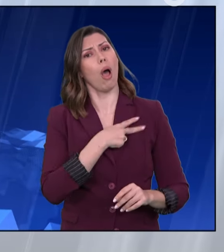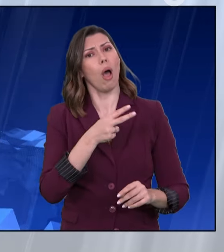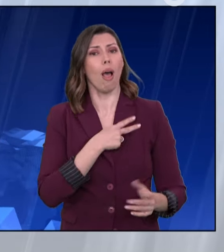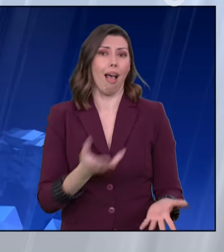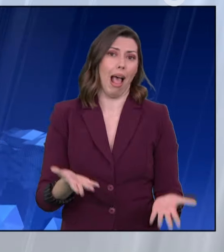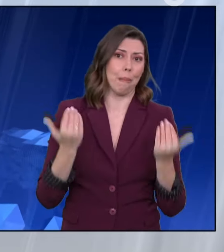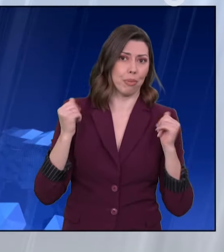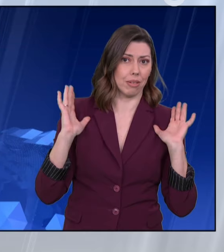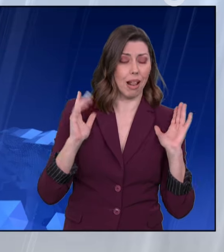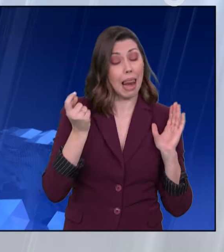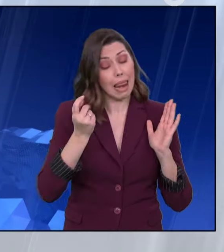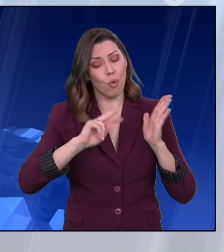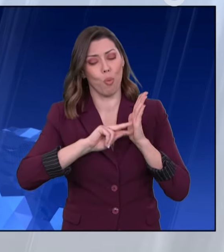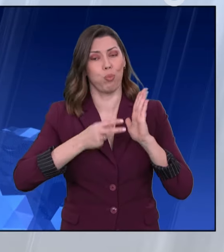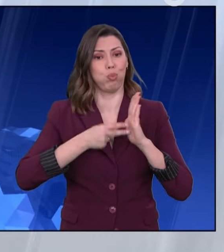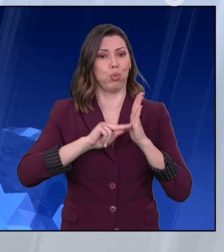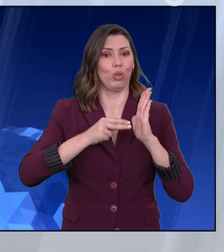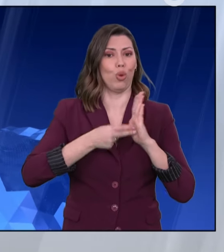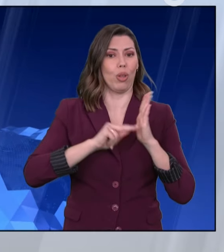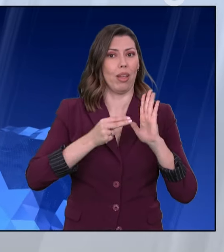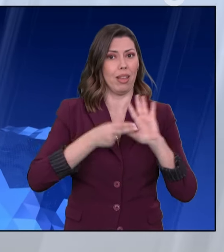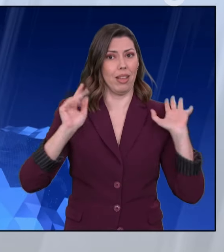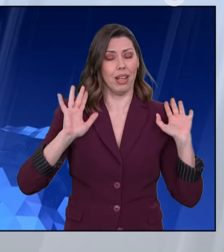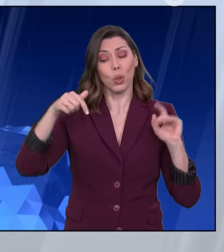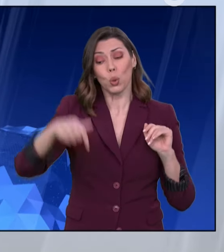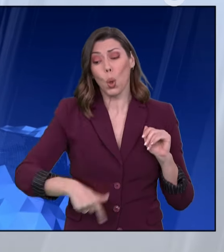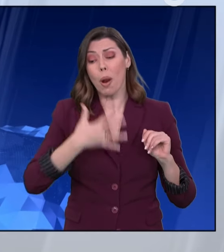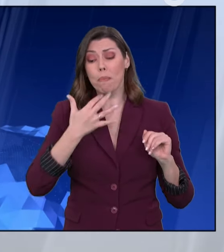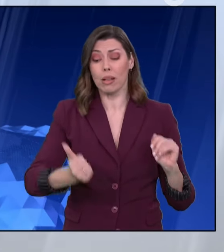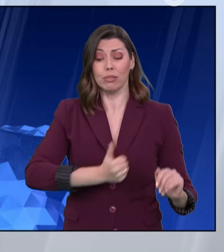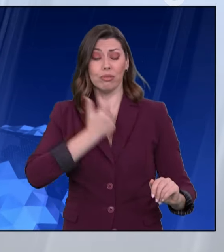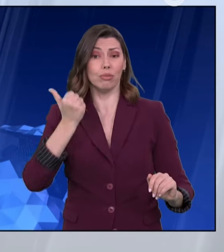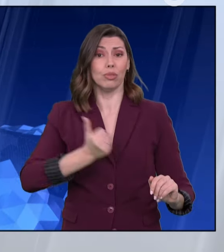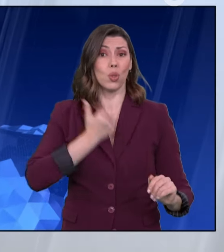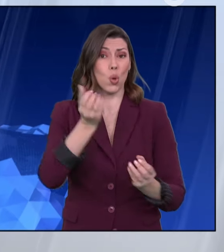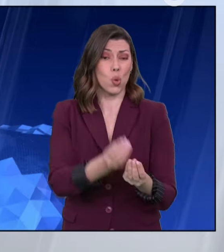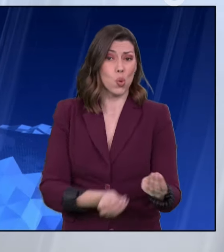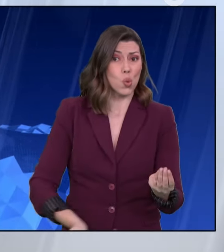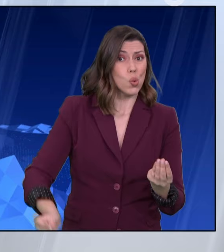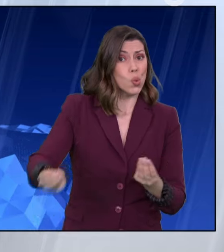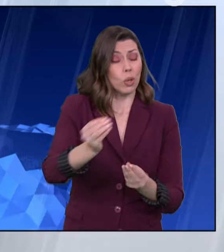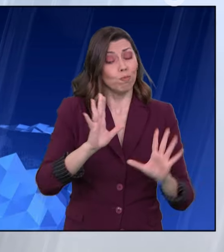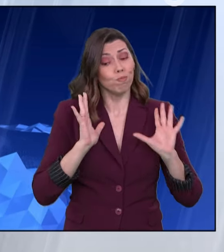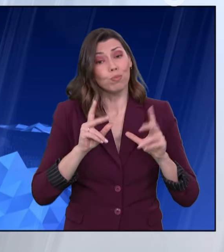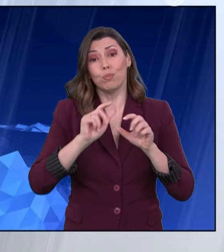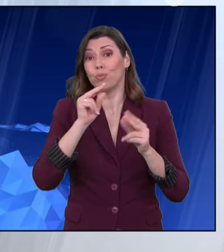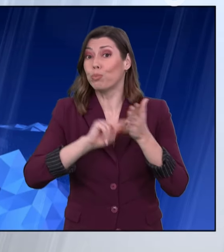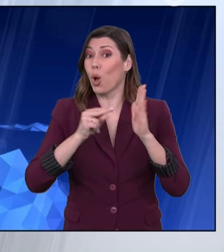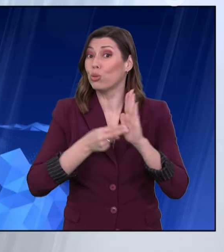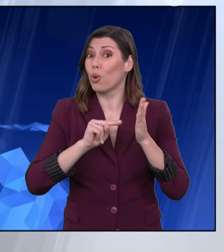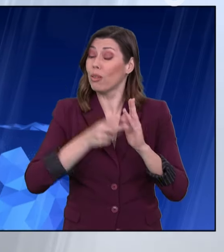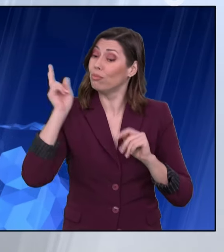Η υπερβολική αυτοπεποίθηση μπορεί να την οδηγήσει να ξεκοπεί από την πραγματικότητα